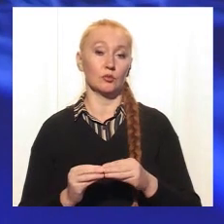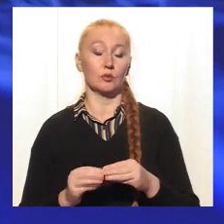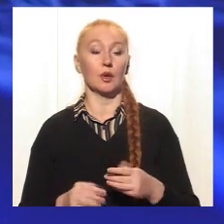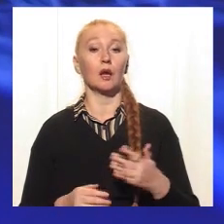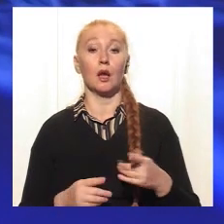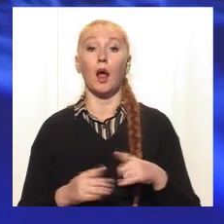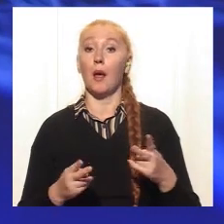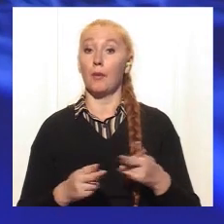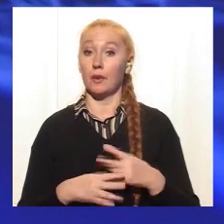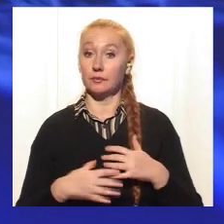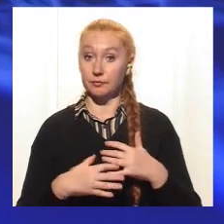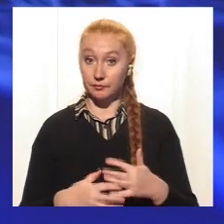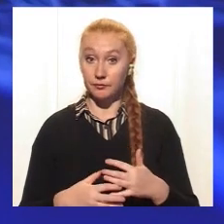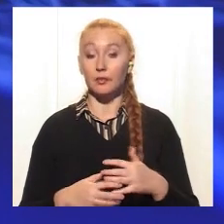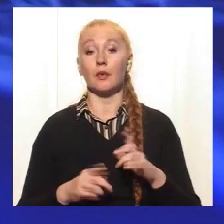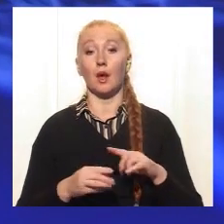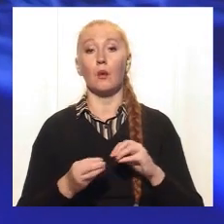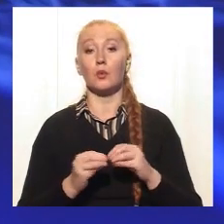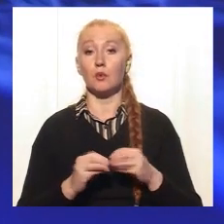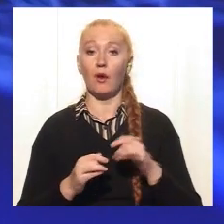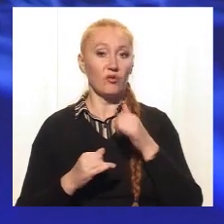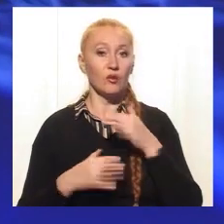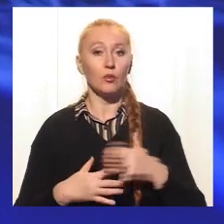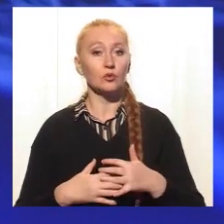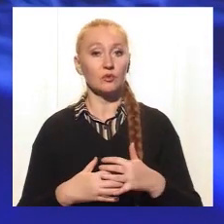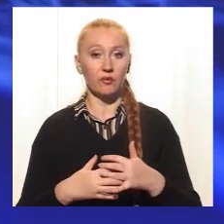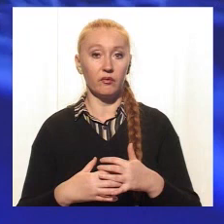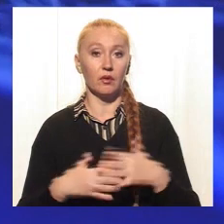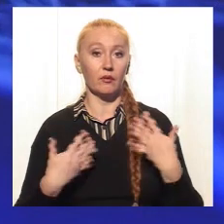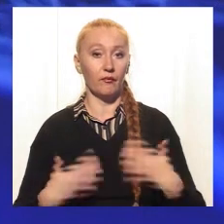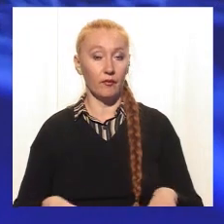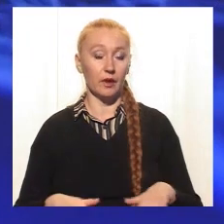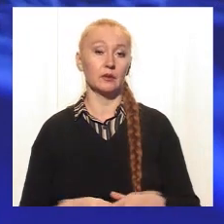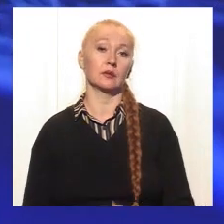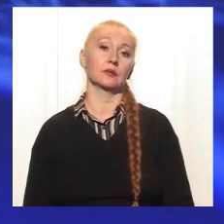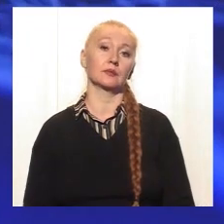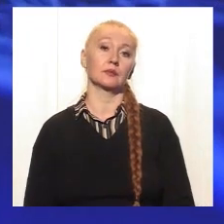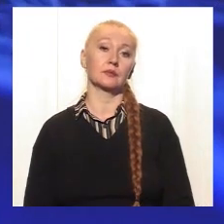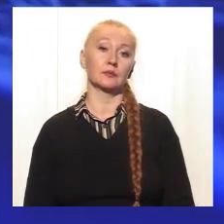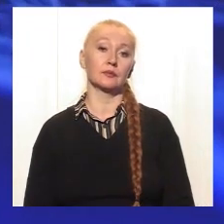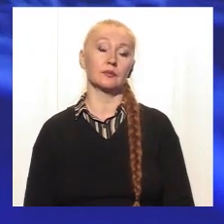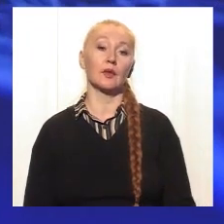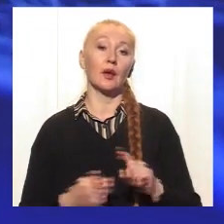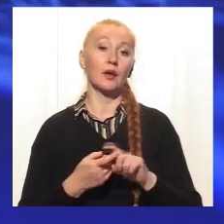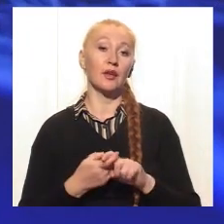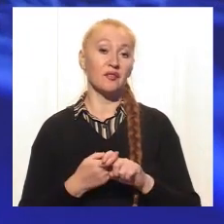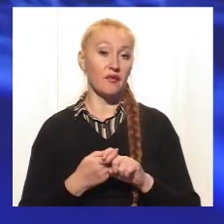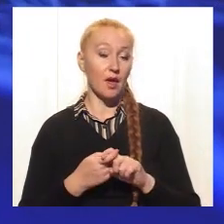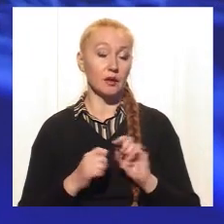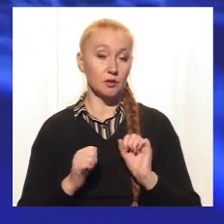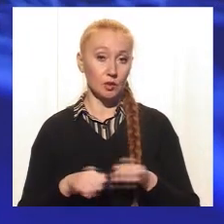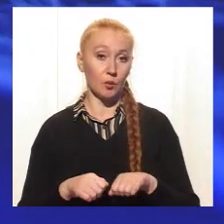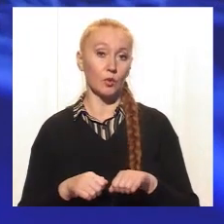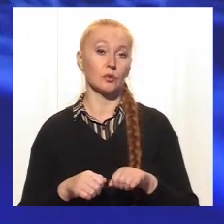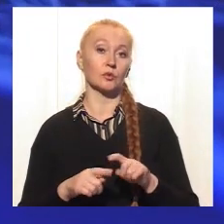Помімо безплоді, у нас существують проблеми невынашивання потом последующих беременностей, інфекції